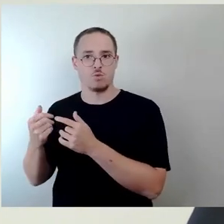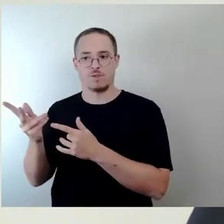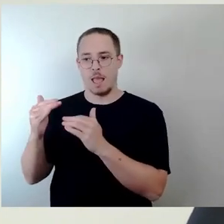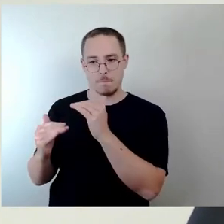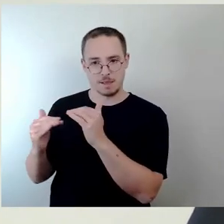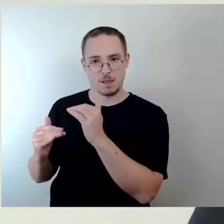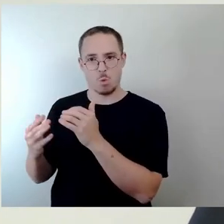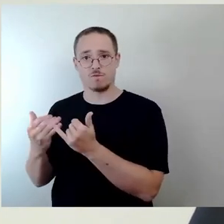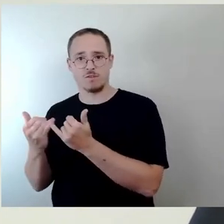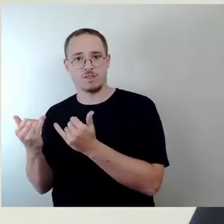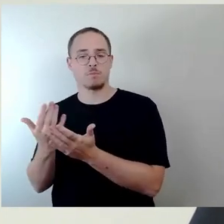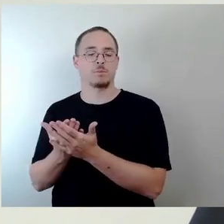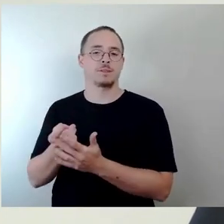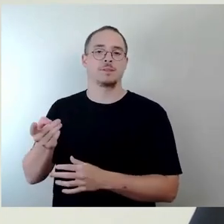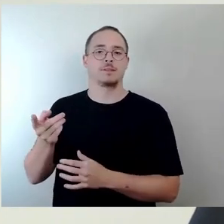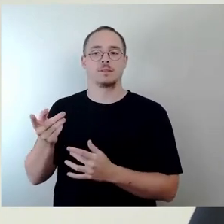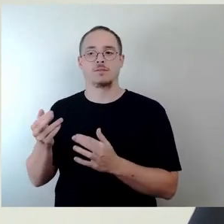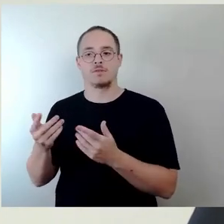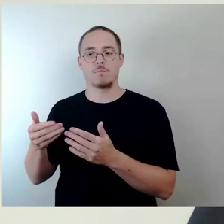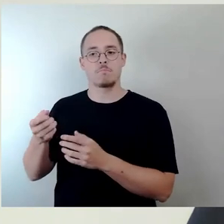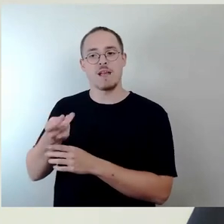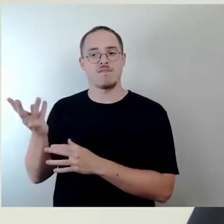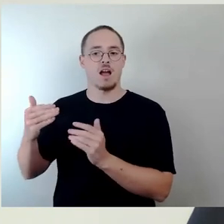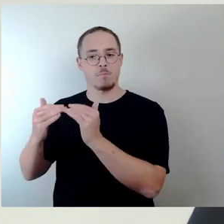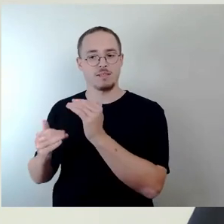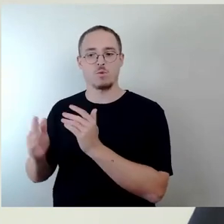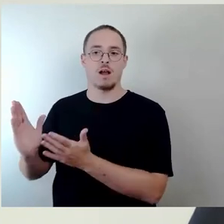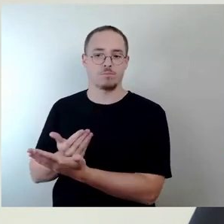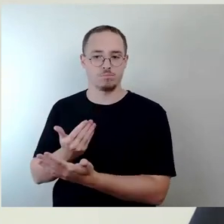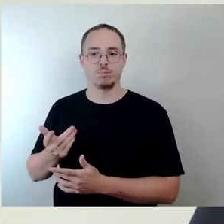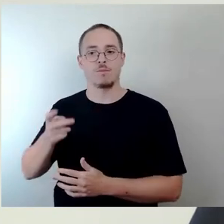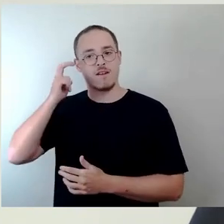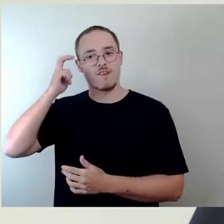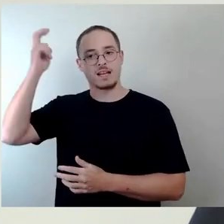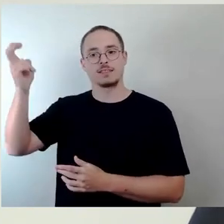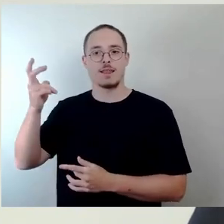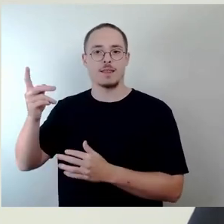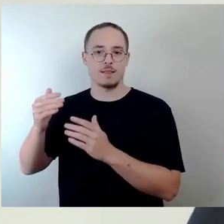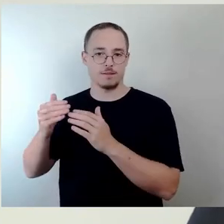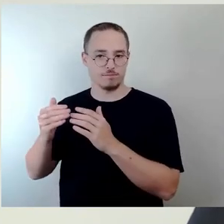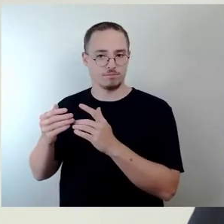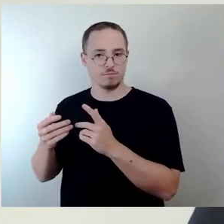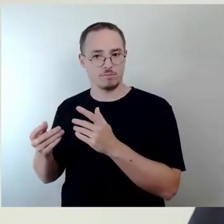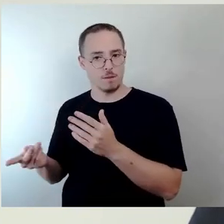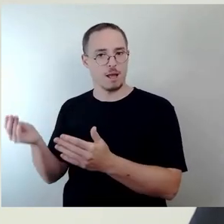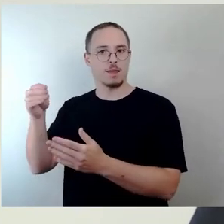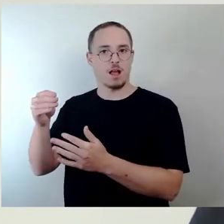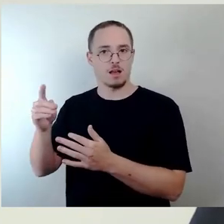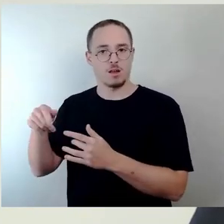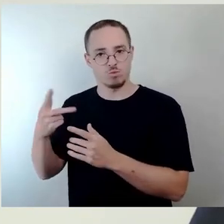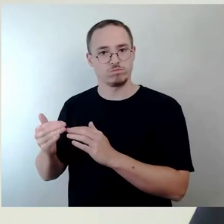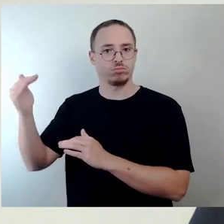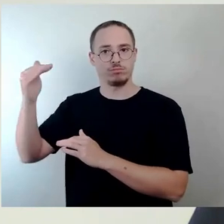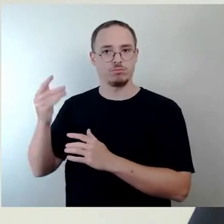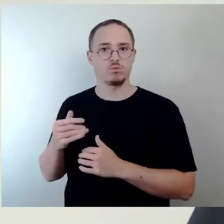Abschaffung mehrfachermäßigung und Erhöhung der Erwachsenenentgelte vor, als auch im Bereich der Geschwisterermäßigung